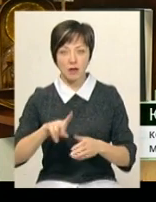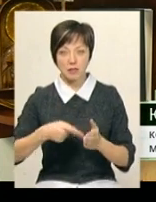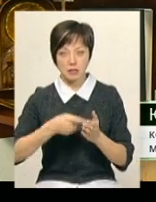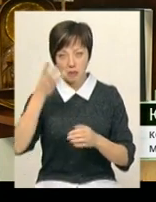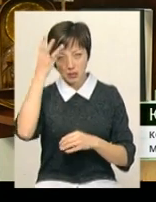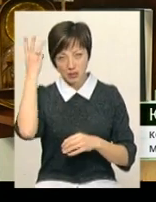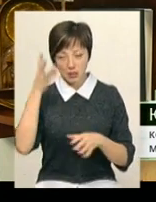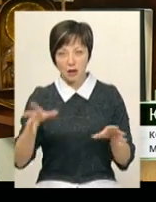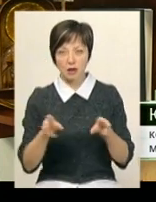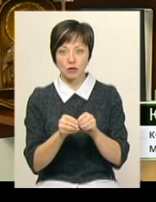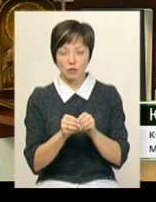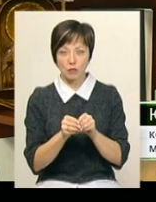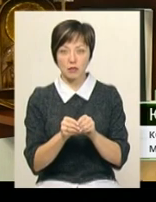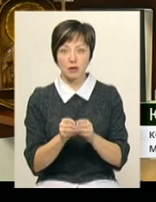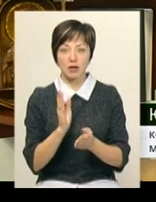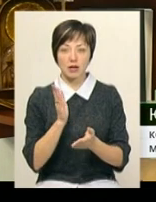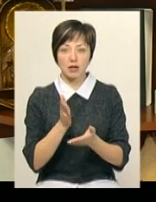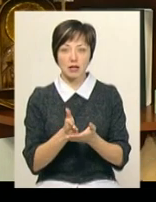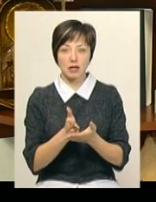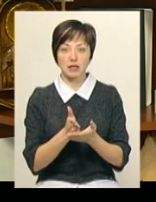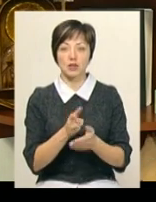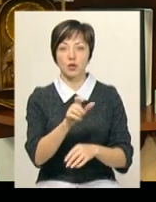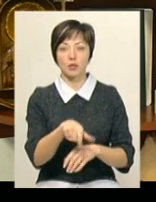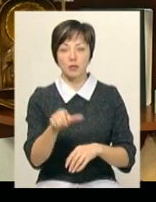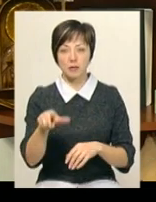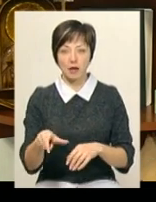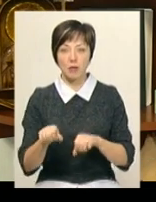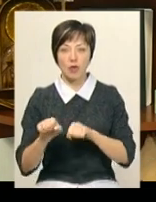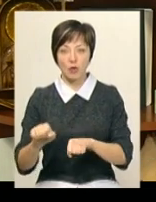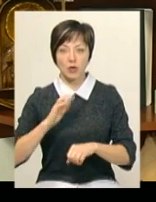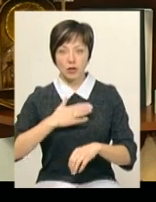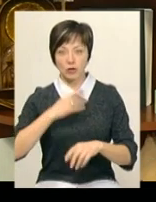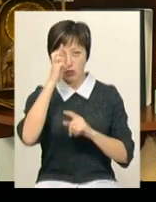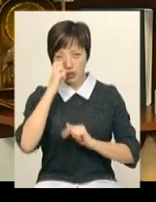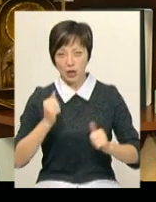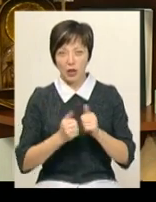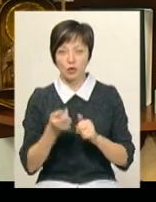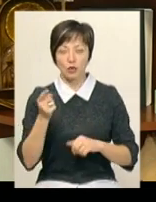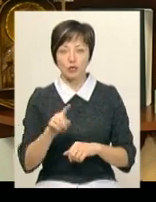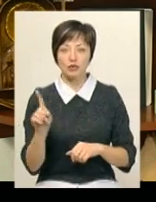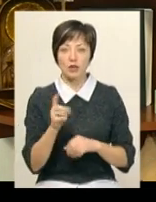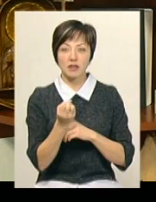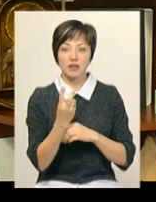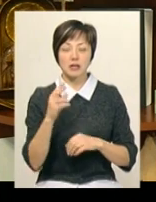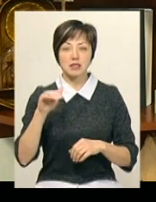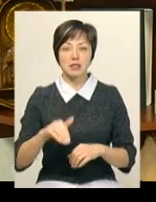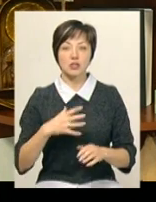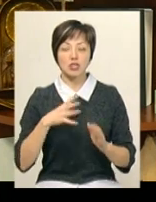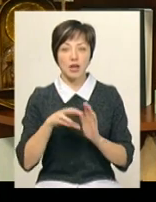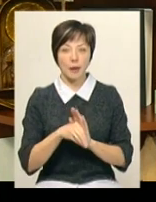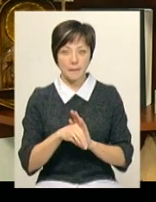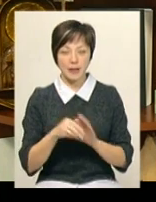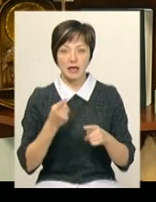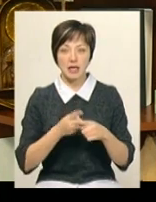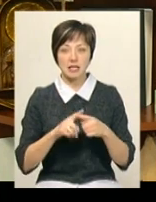Хмельницькому разом йде з тими людьми, які боронять нашу країну. Тому що 12 тисяч загиблих